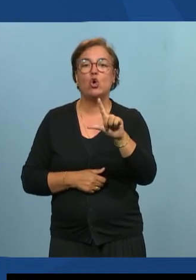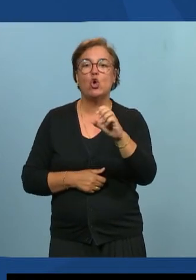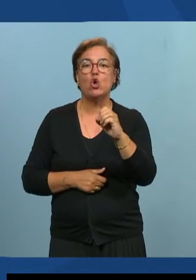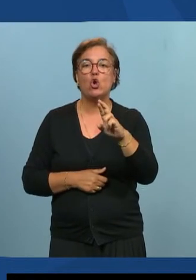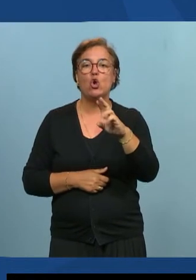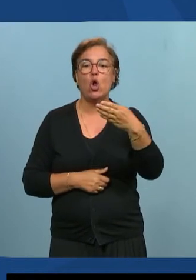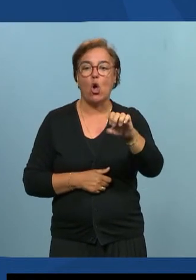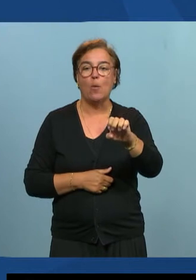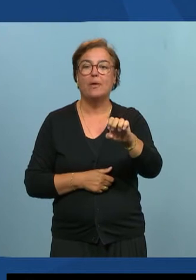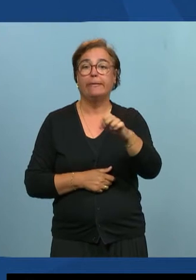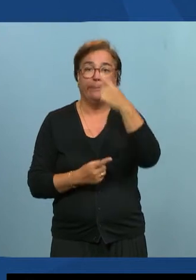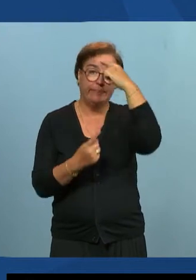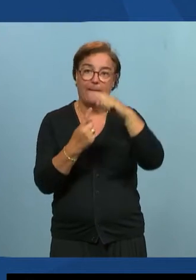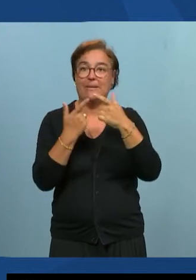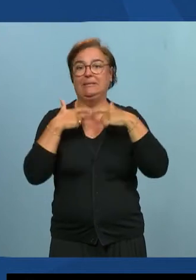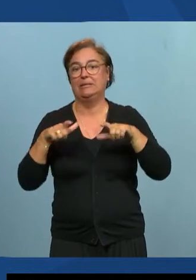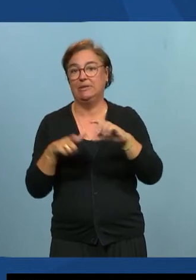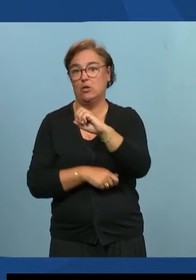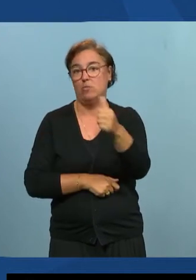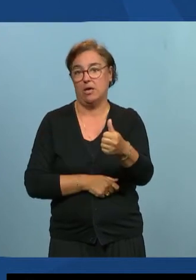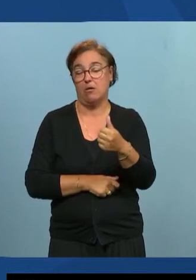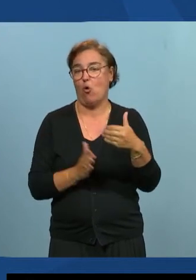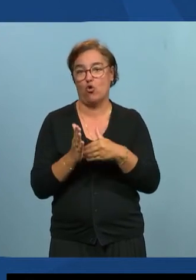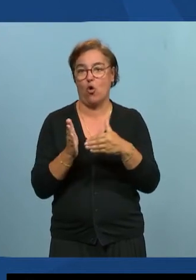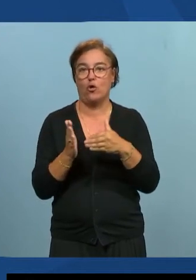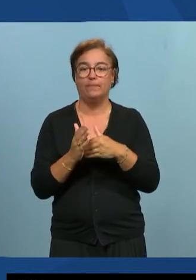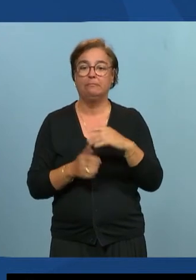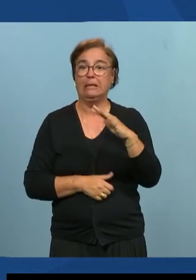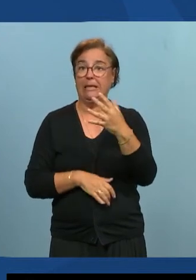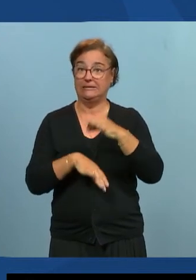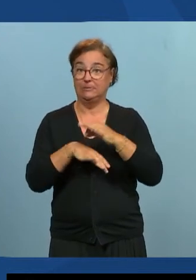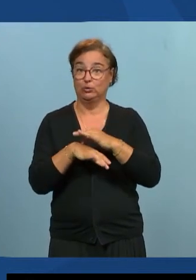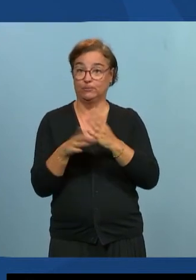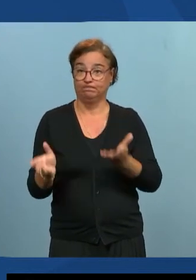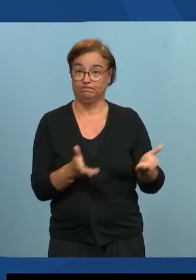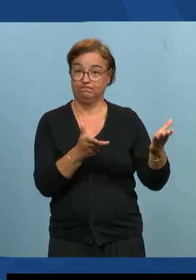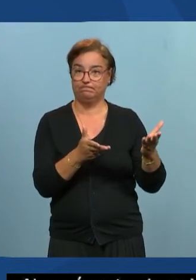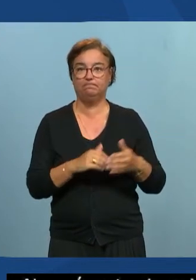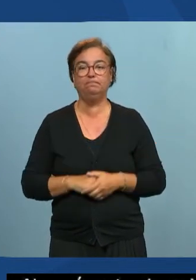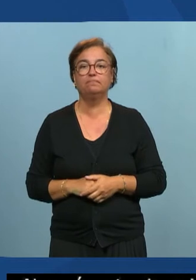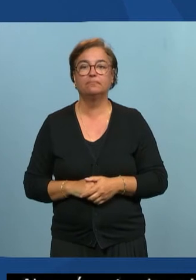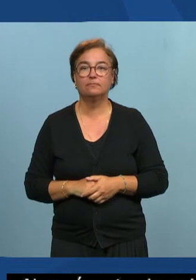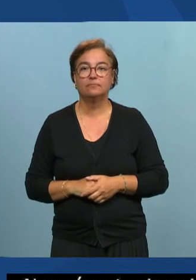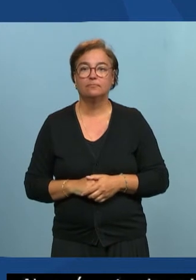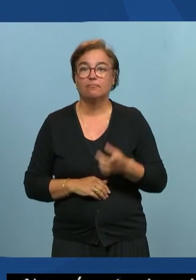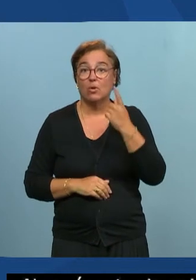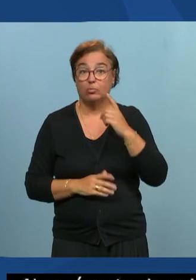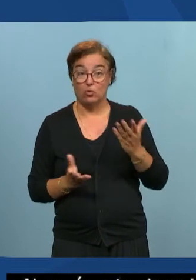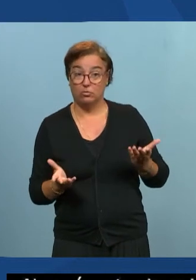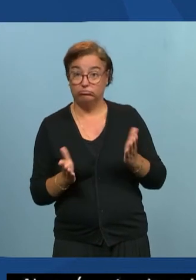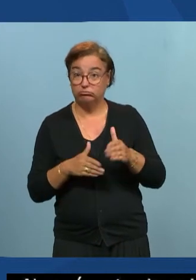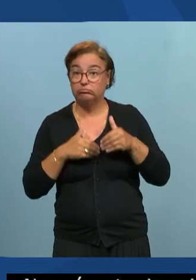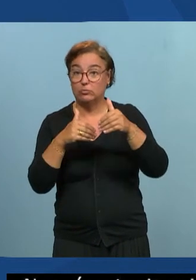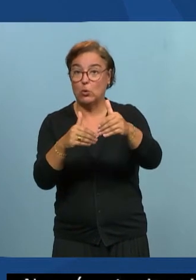numérique, toujours et encore. Donc, 15 minutes pour toi, Sébastien, pour continuer dans